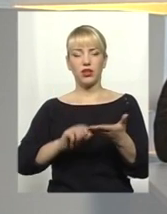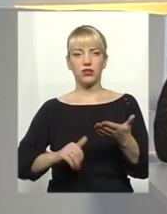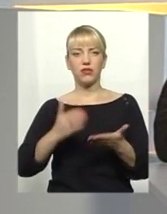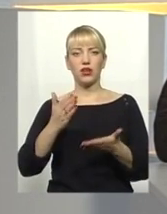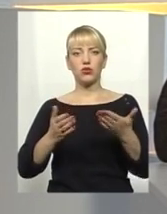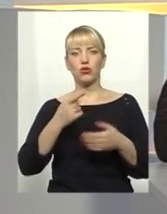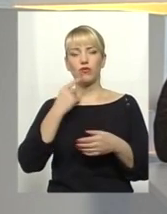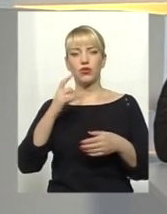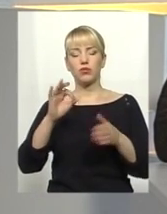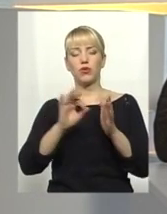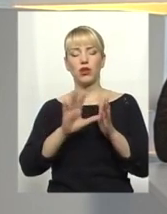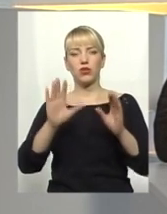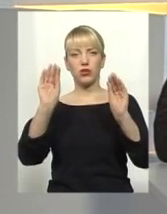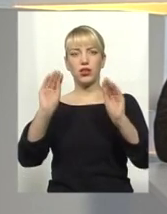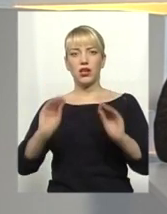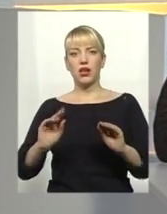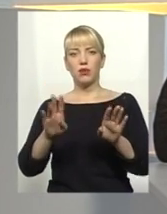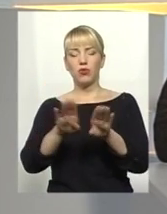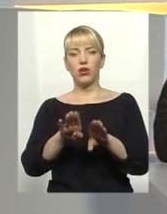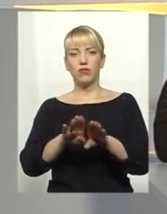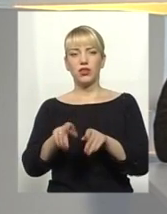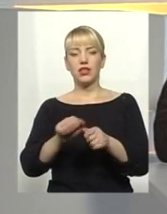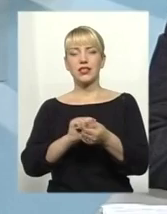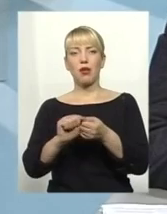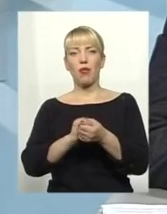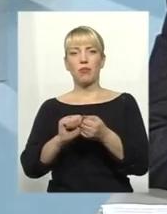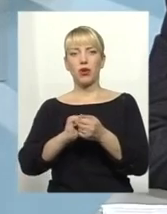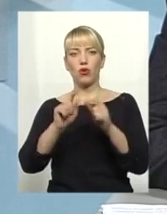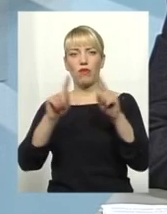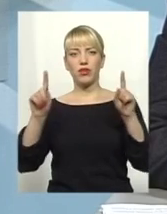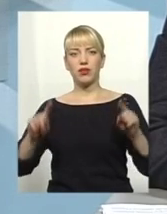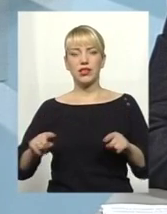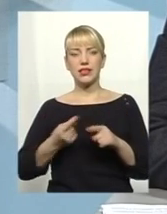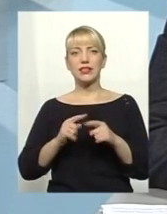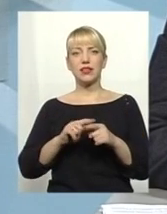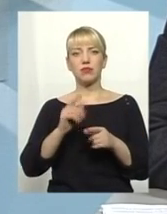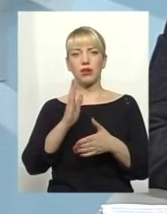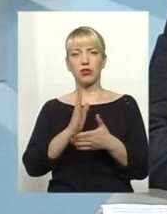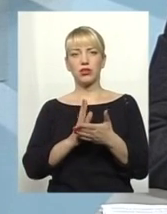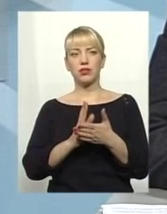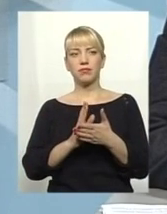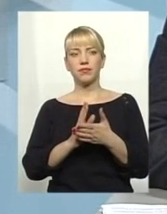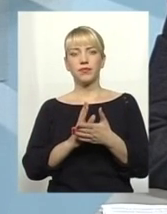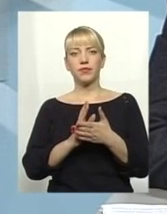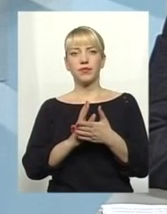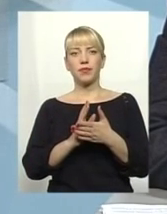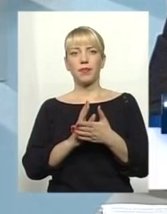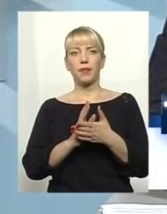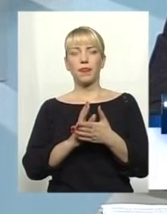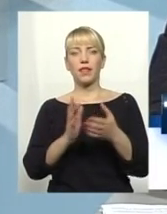електронні декларації, порівнювати їх з паперовим процесом, то вони, безумовно, мають деякі, не деякі, а